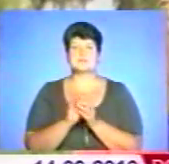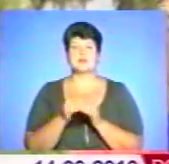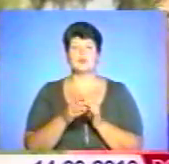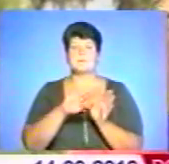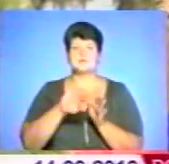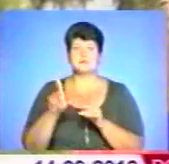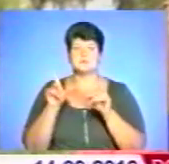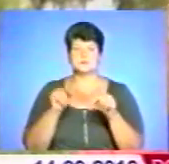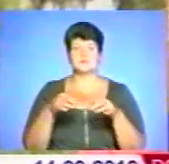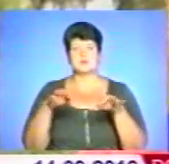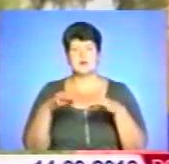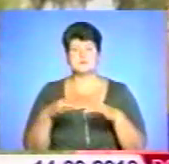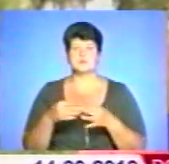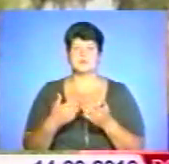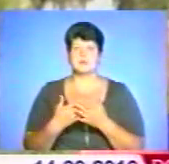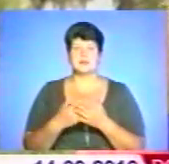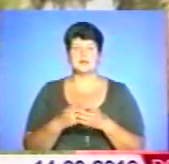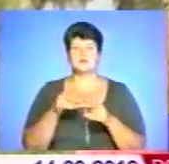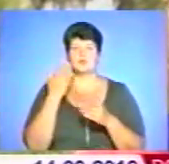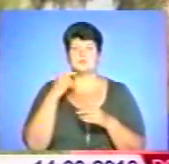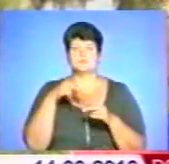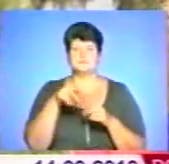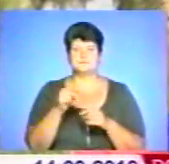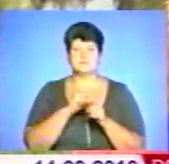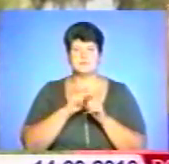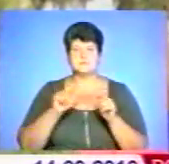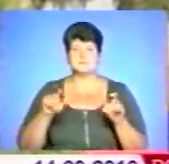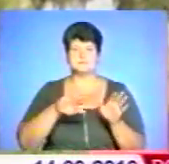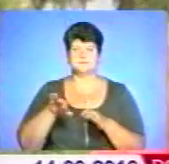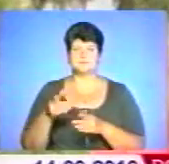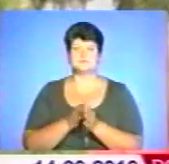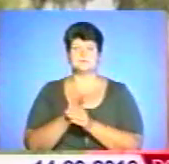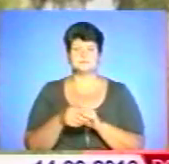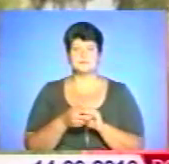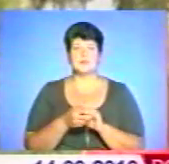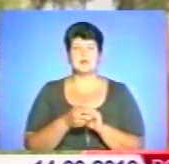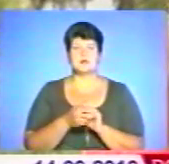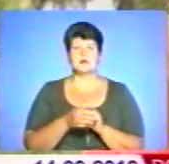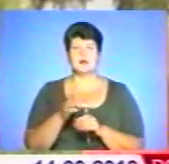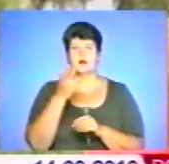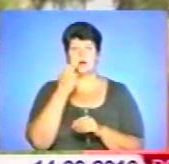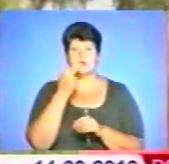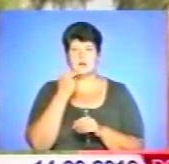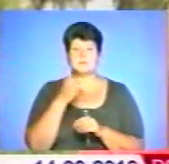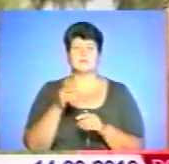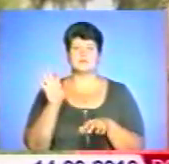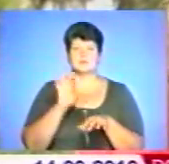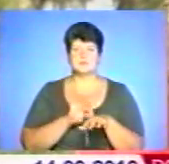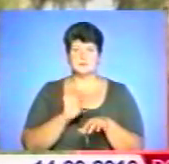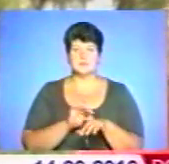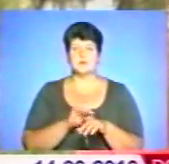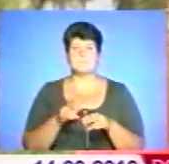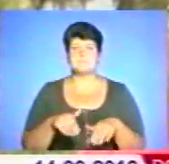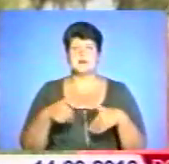транспорті, після відвідувань навіть магазинів, тому що грипоподібні захворювання